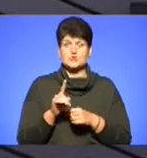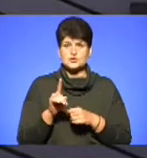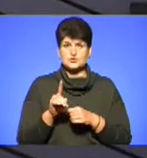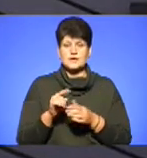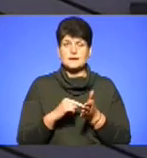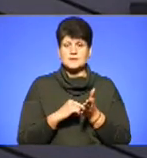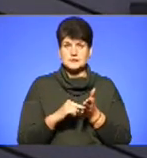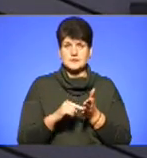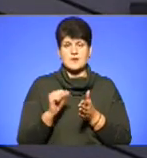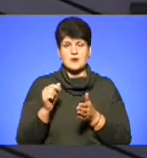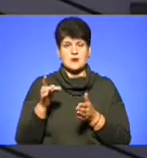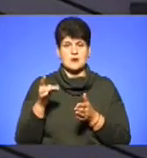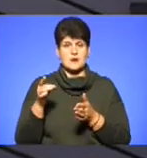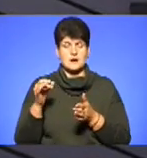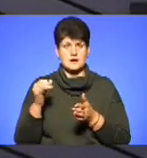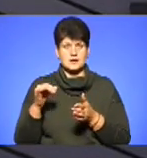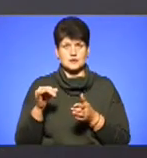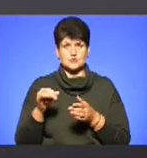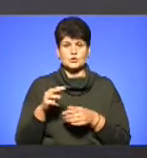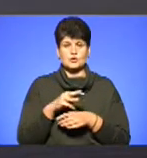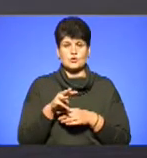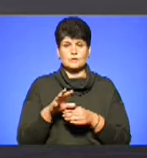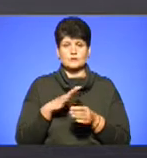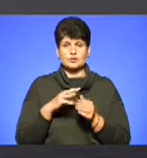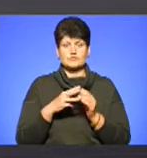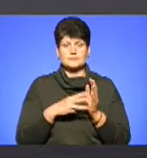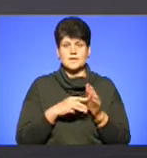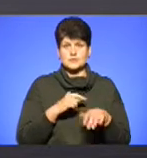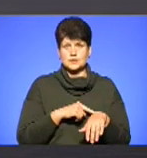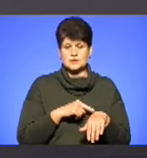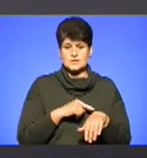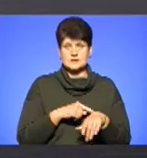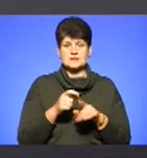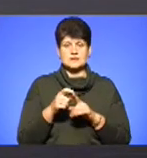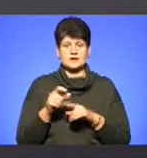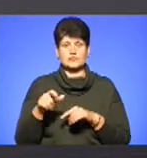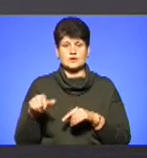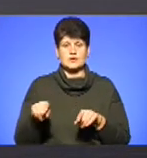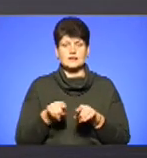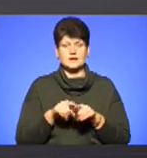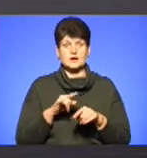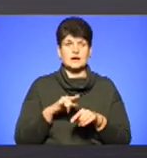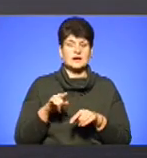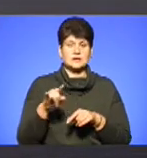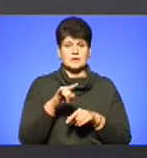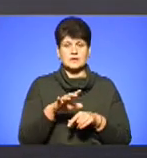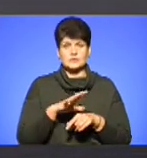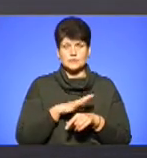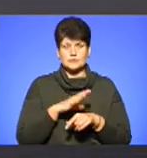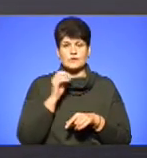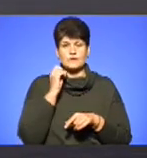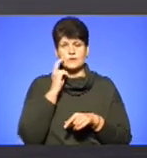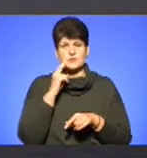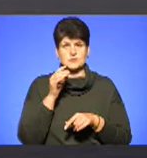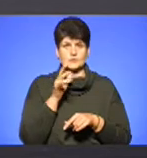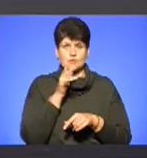зазначив аграрій, що скроплення було близько 18-ї години. Зі слів людей, також літаки літали і в обідню